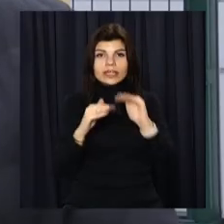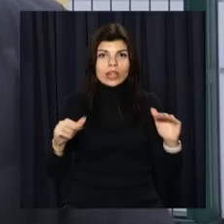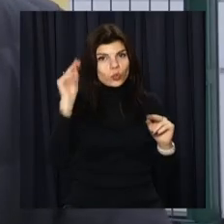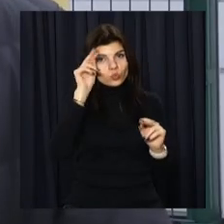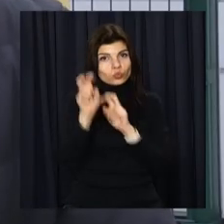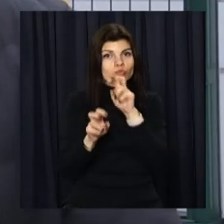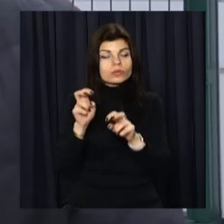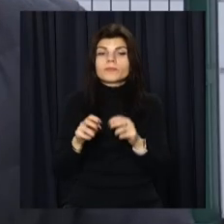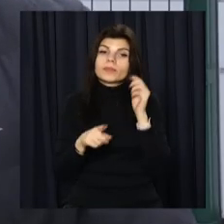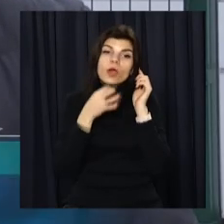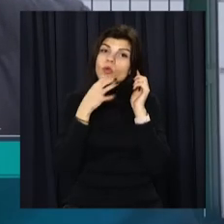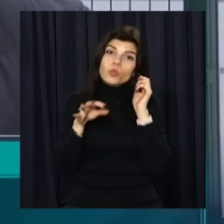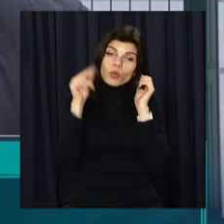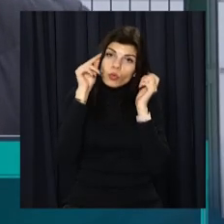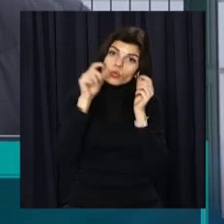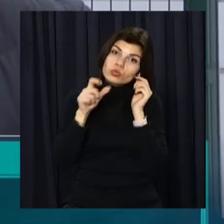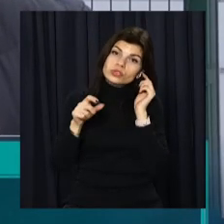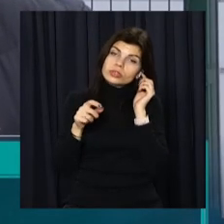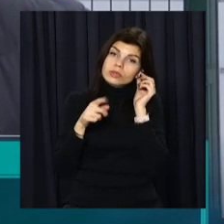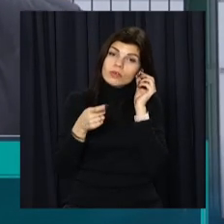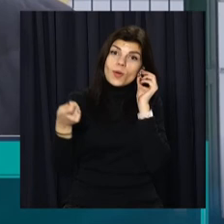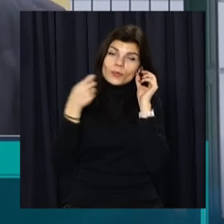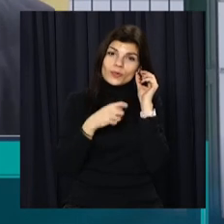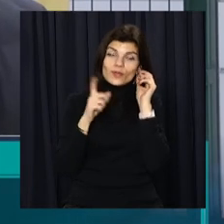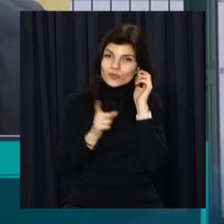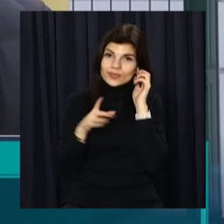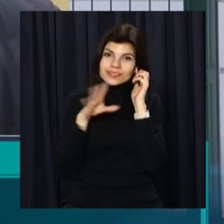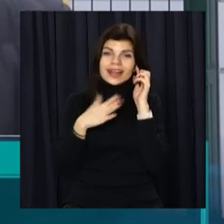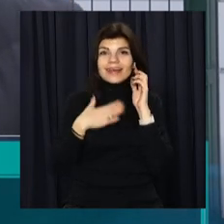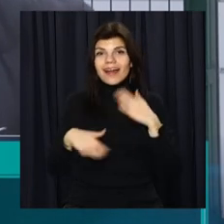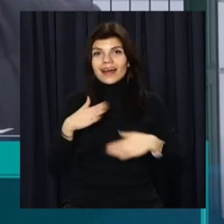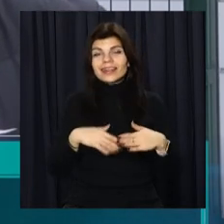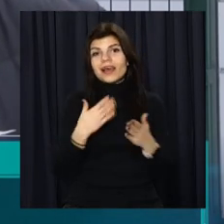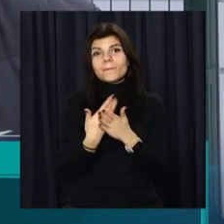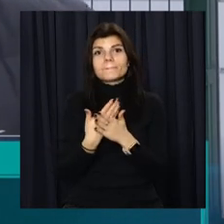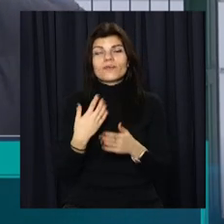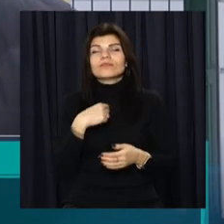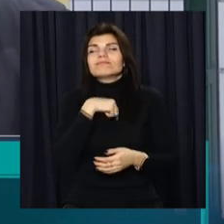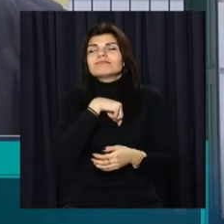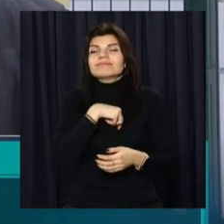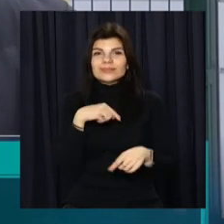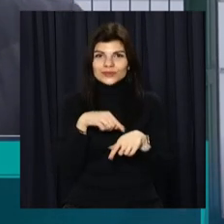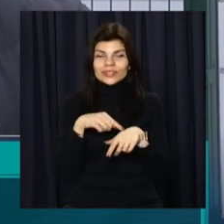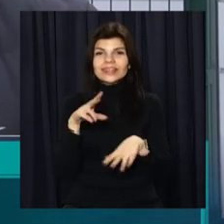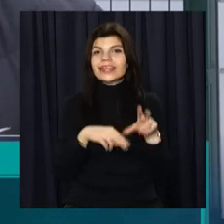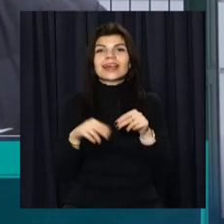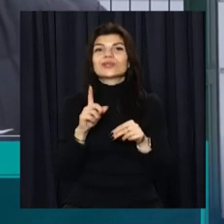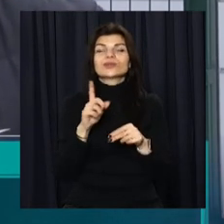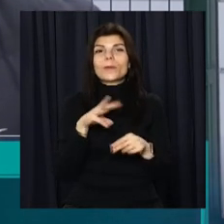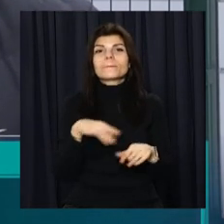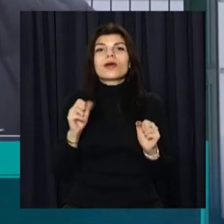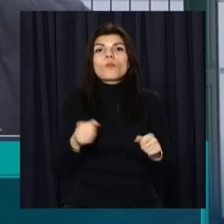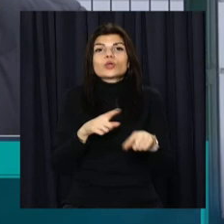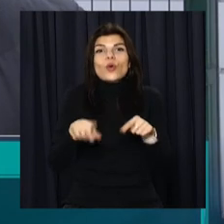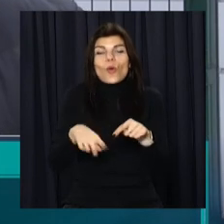Любі влучення, вони приносять нам радість. І вже у нас десь в глибині душі тєфлиться надіжда, що ми як можна